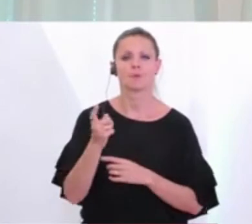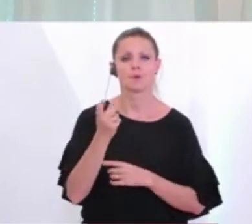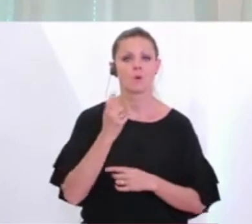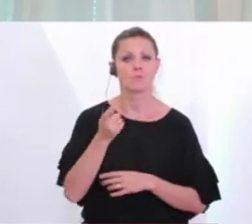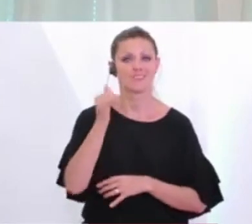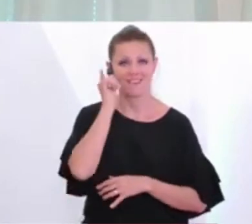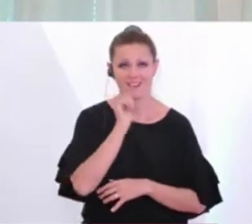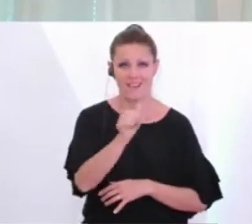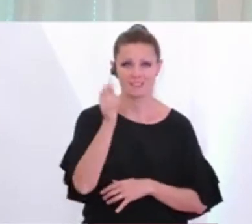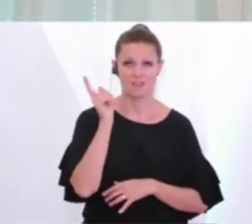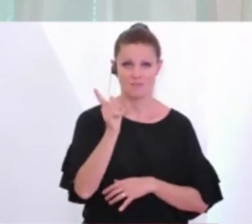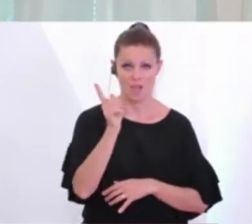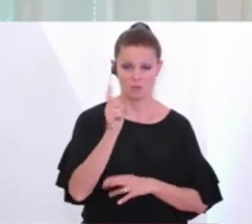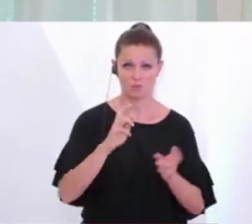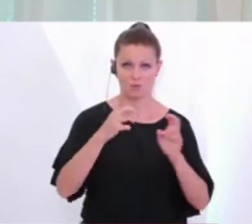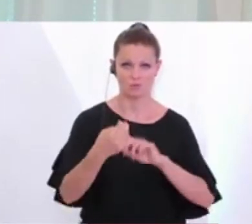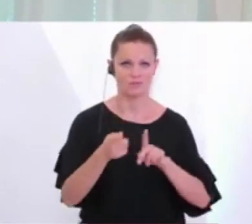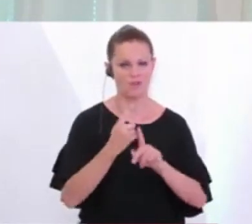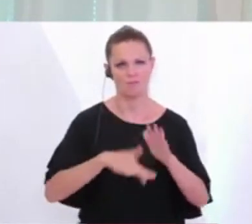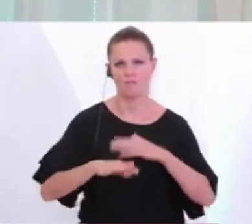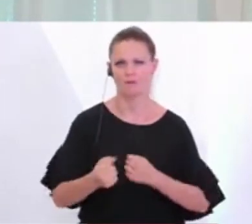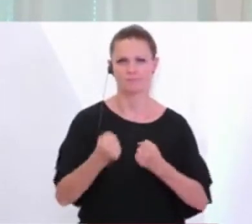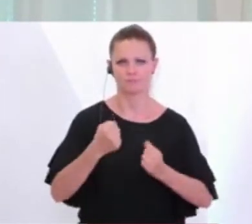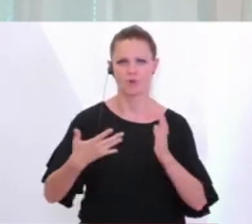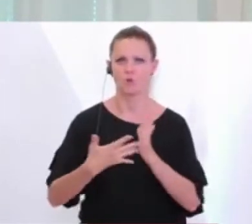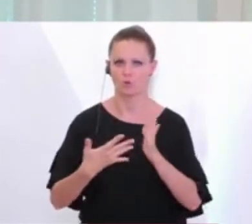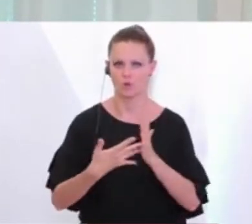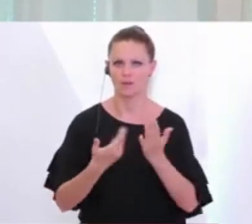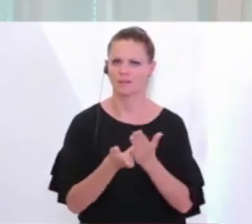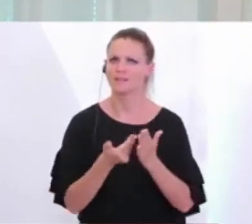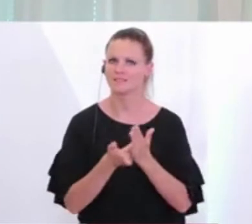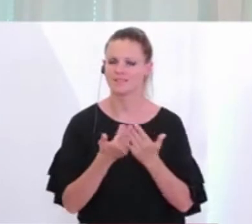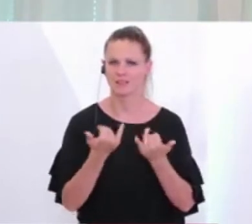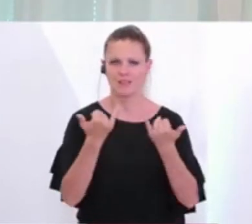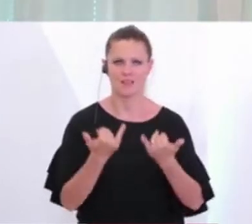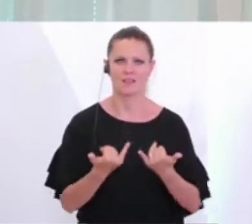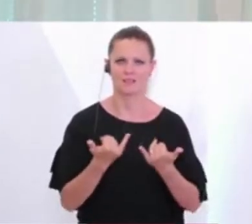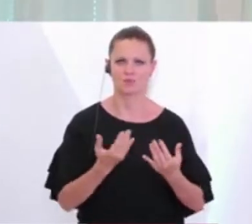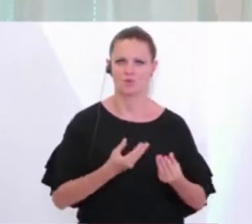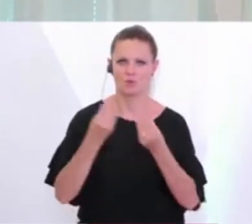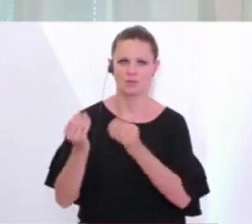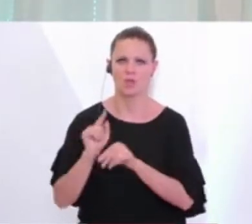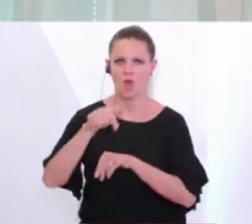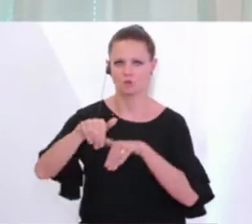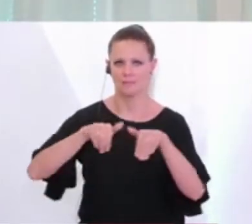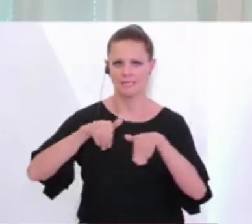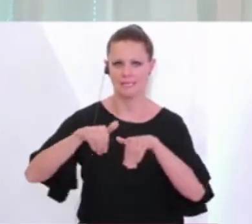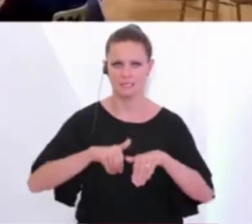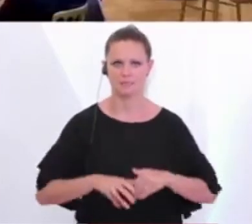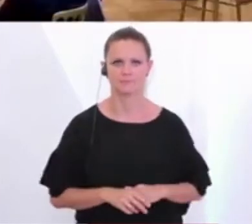realisieren und wir werden die Kontrolle verstärken und in diesem Sinn gebe ich gleich zum Außenminister weiter.